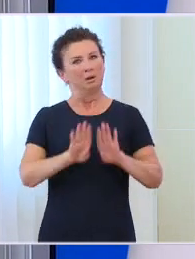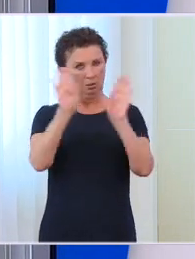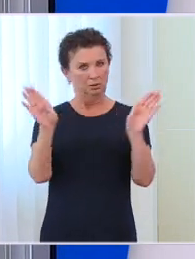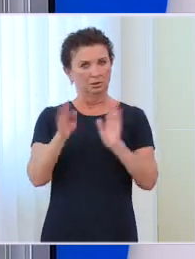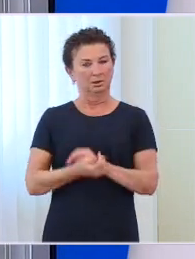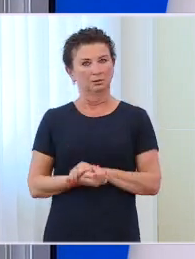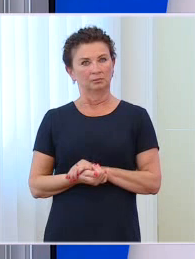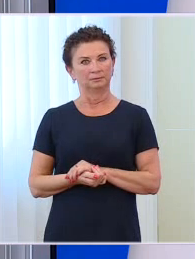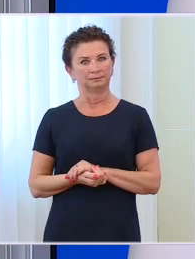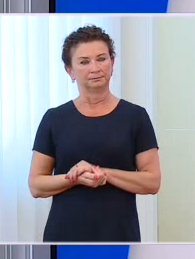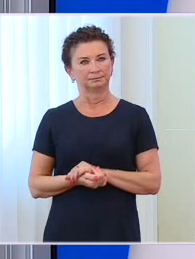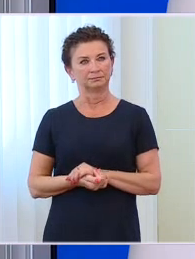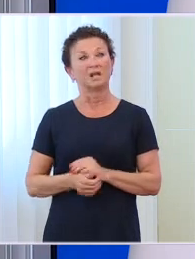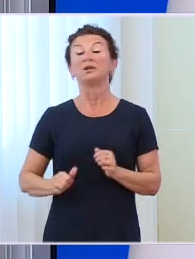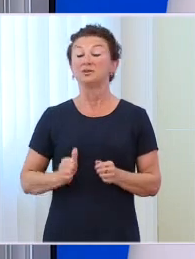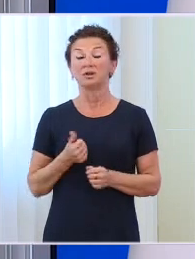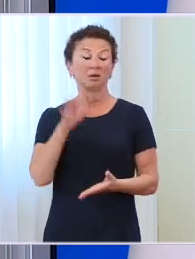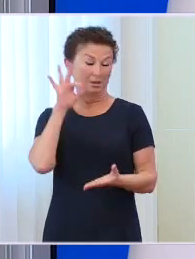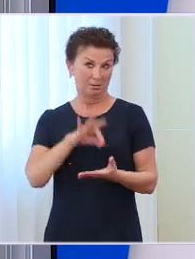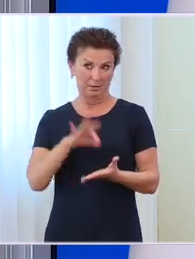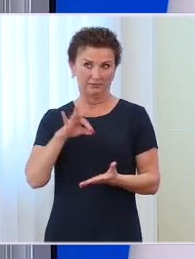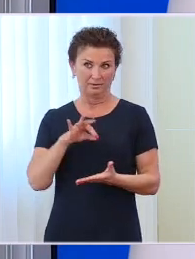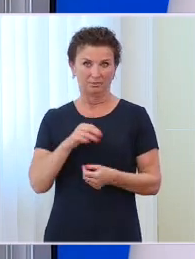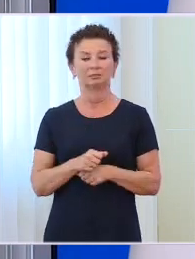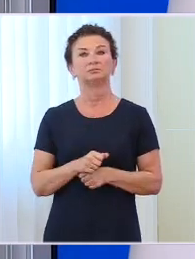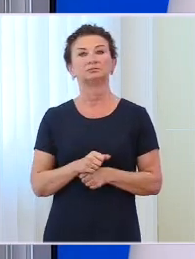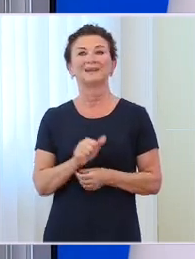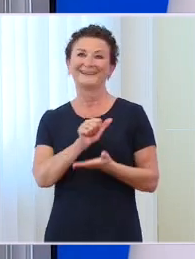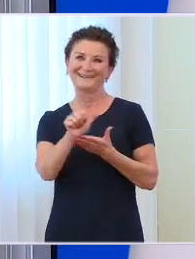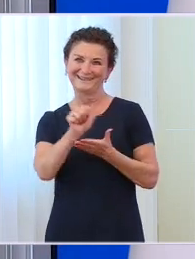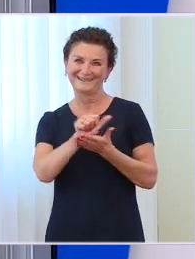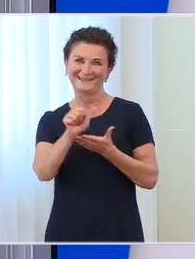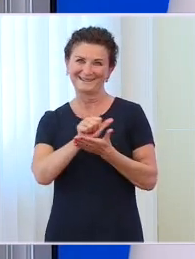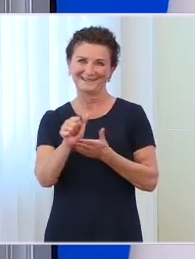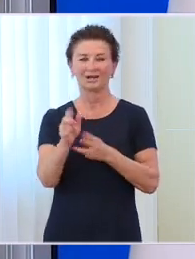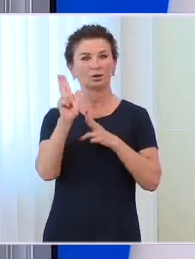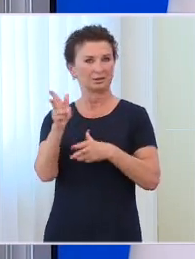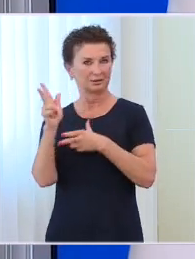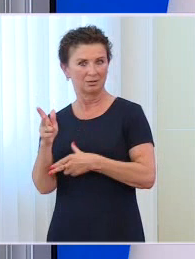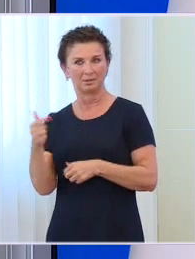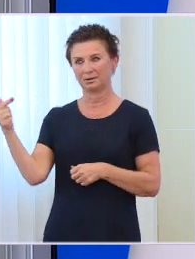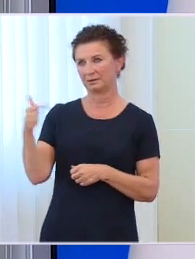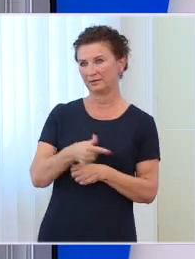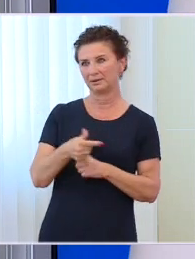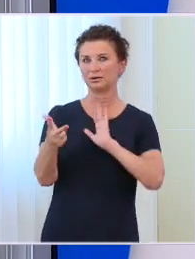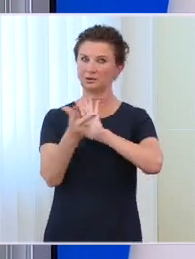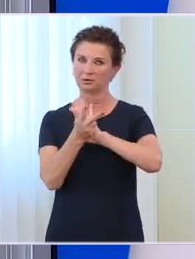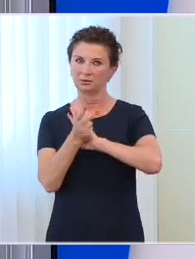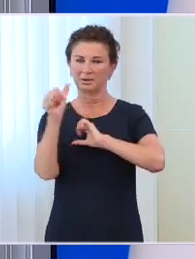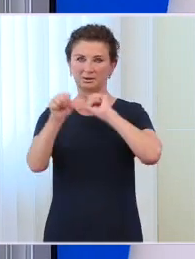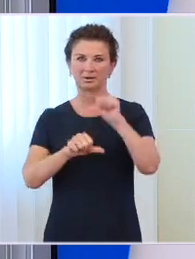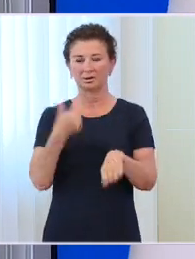móc 11 listopada 2018 roku świętować 100-lecie niepodległości polskiej w nowym gmachu Muzeum Historii Polski.